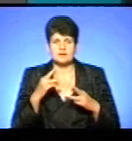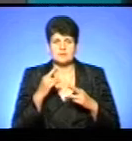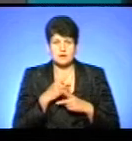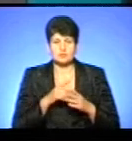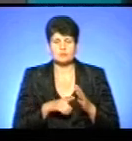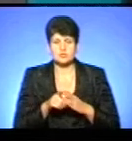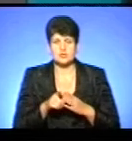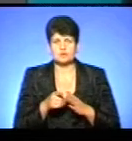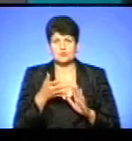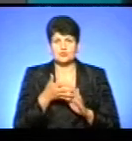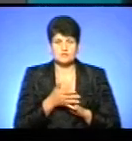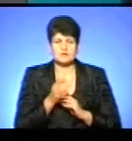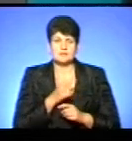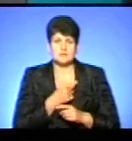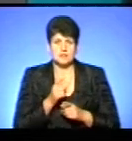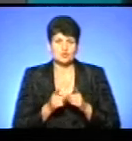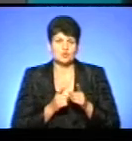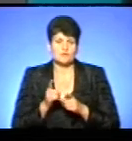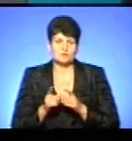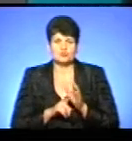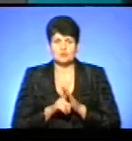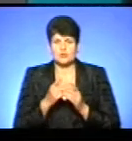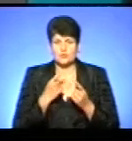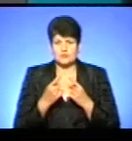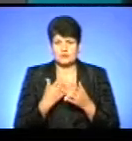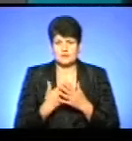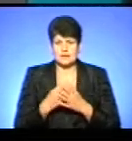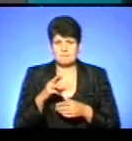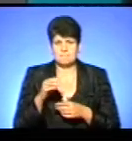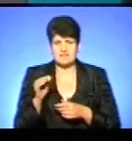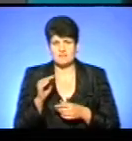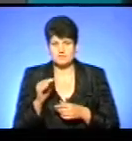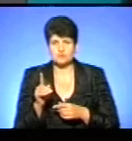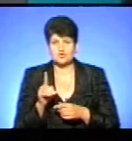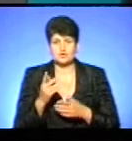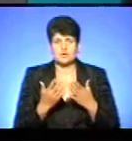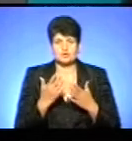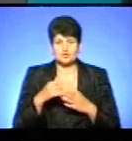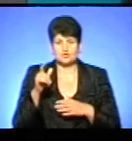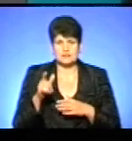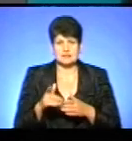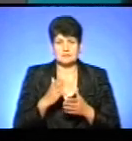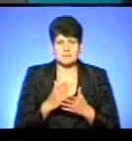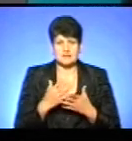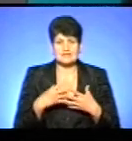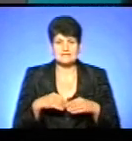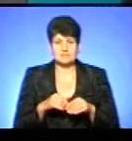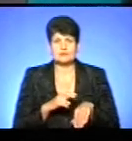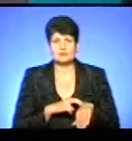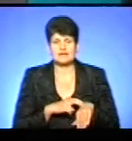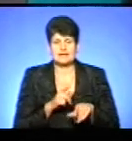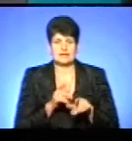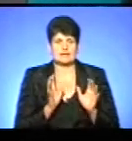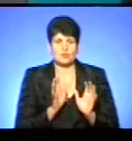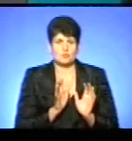починають розуміти медреформу. Ідеться про те, починають говорити, для прикладу, один міф, що якщо людина має сімейного лікаря, який її